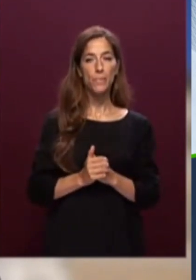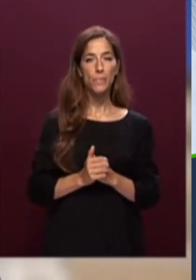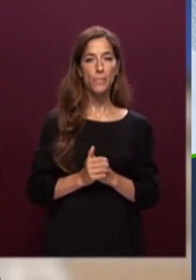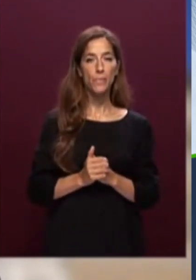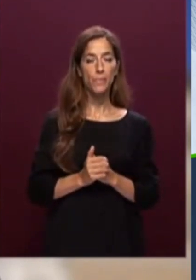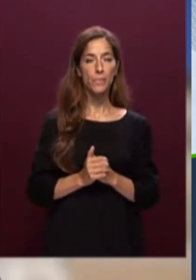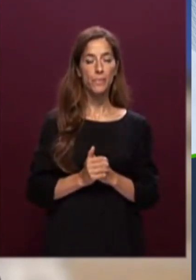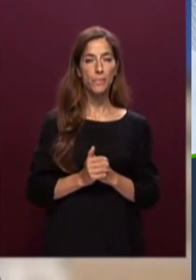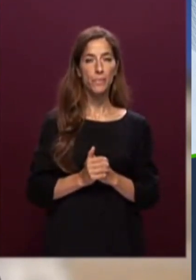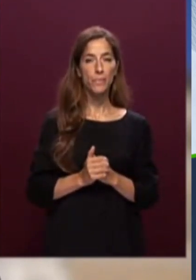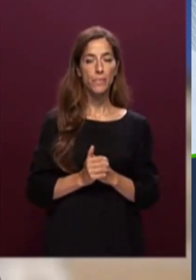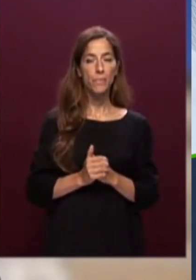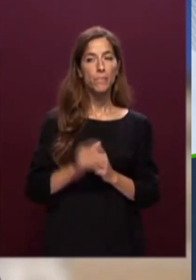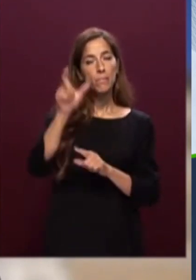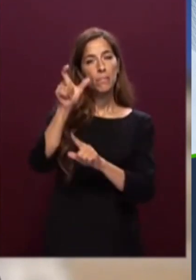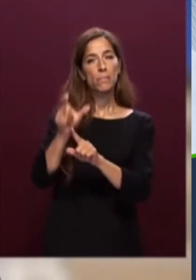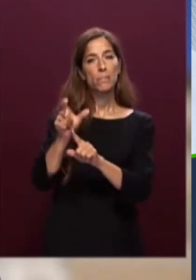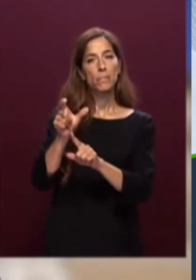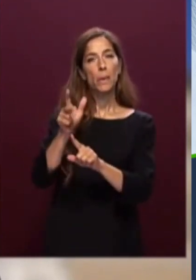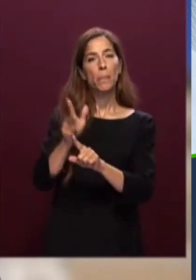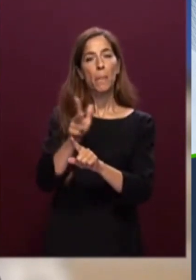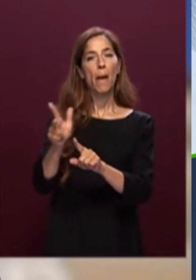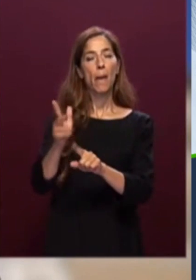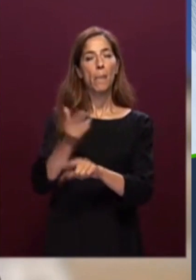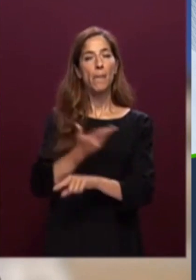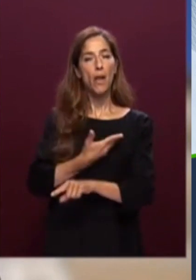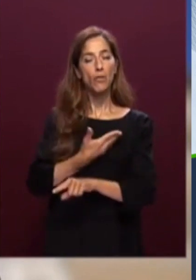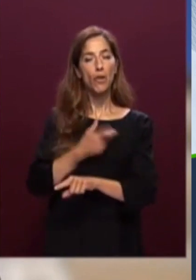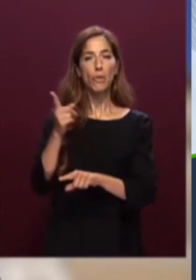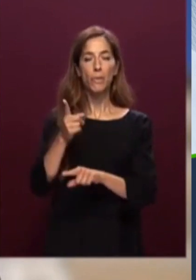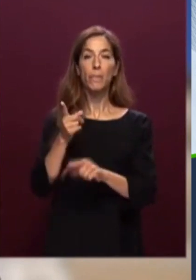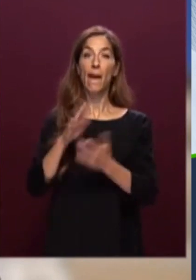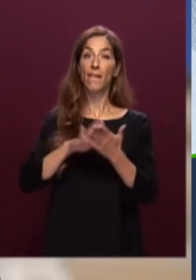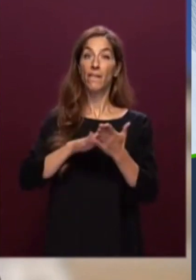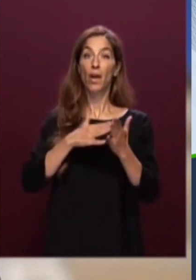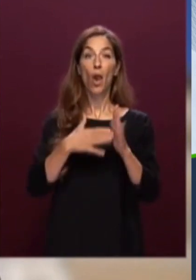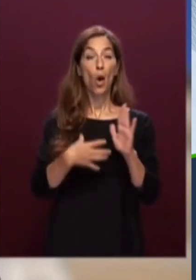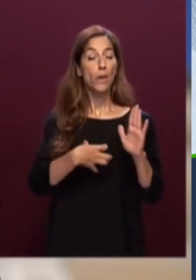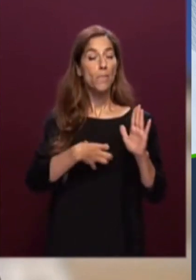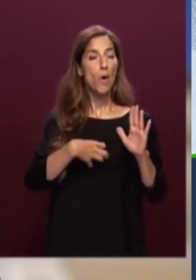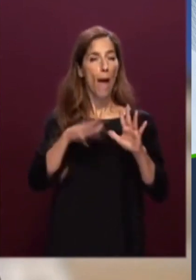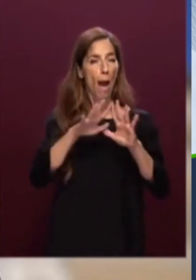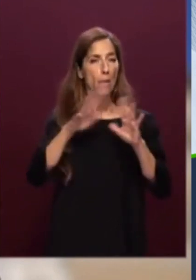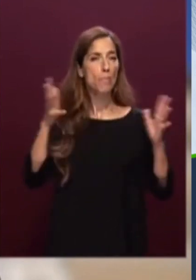il rispetto dei più alti valori morali nel mondo